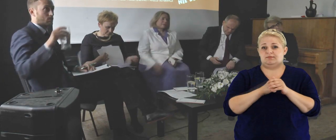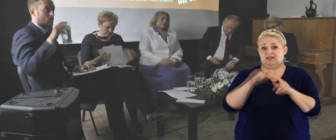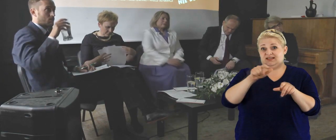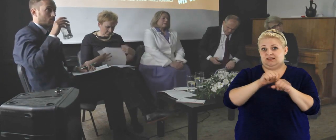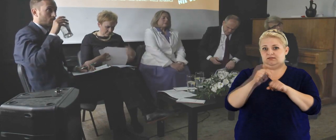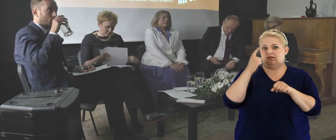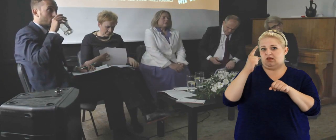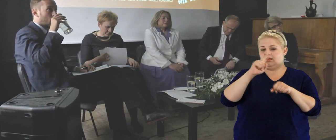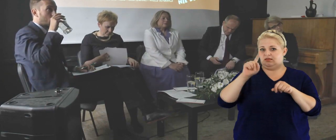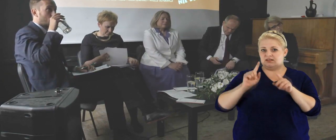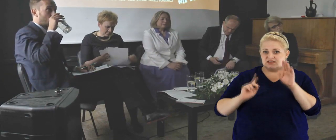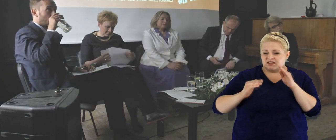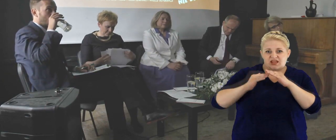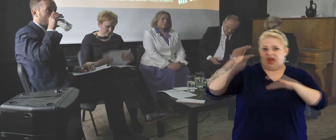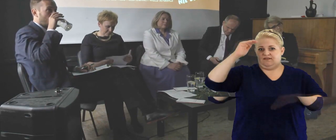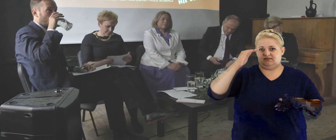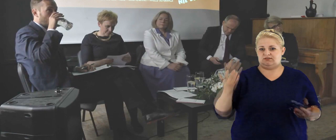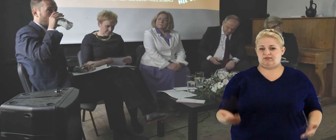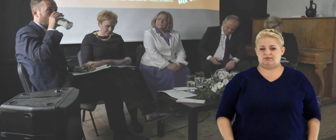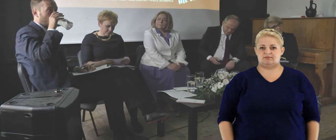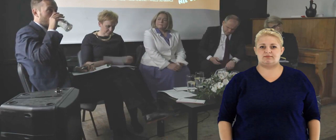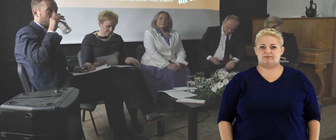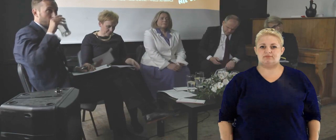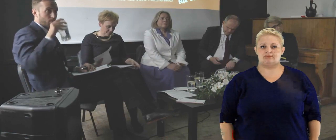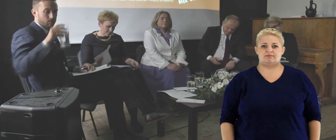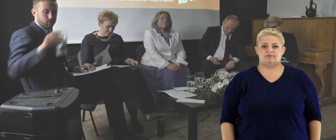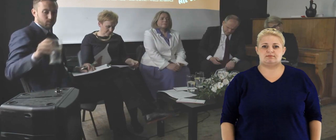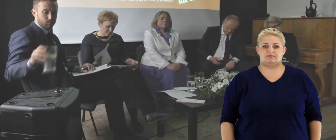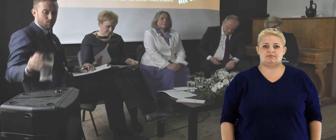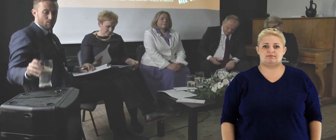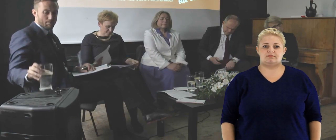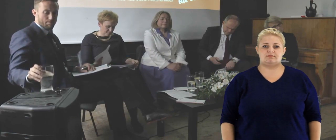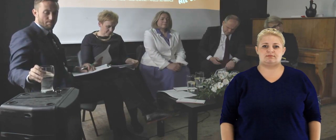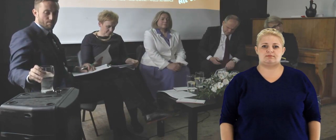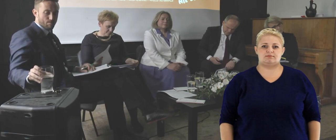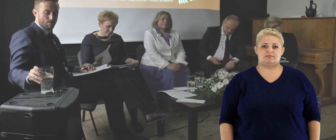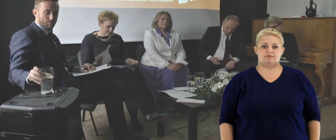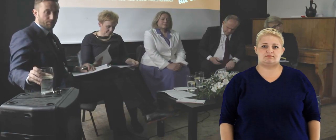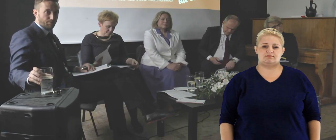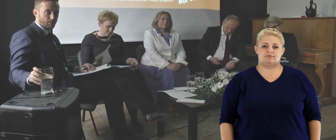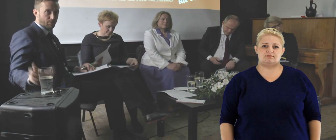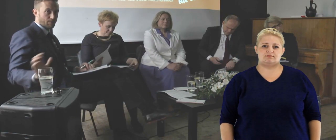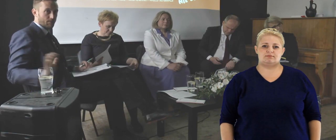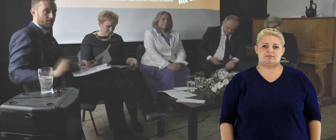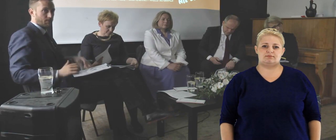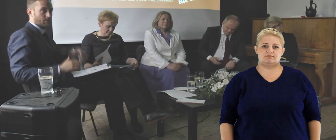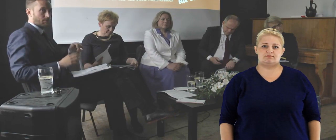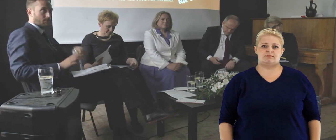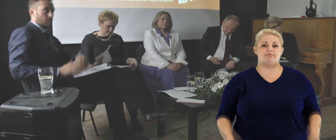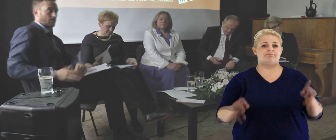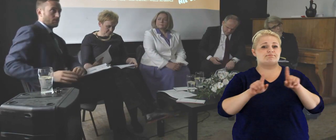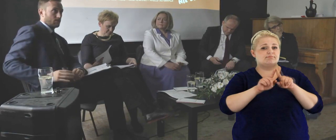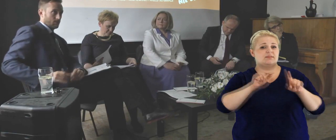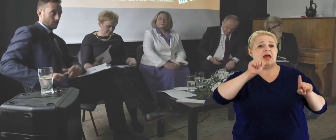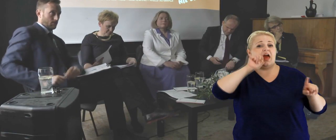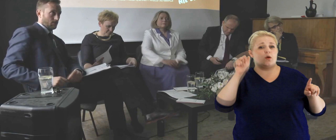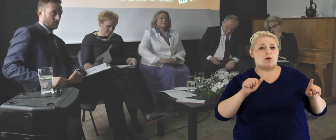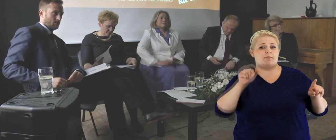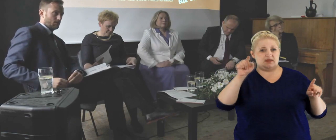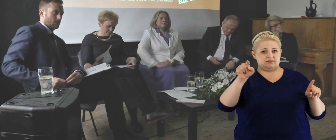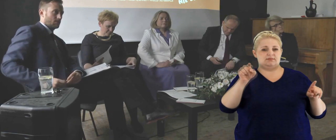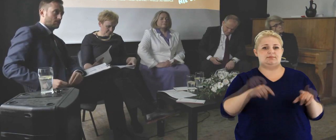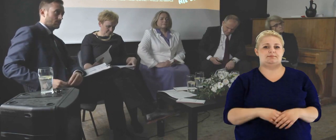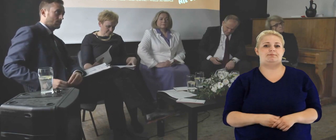w Europie, to jest ona jedna z najwyższych, czyli,